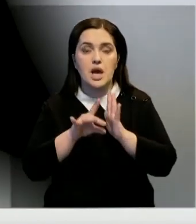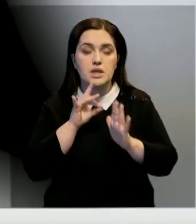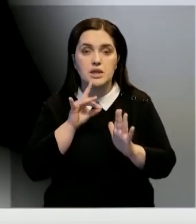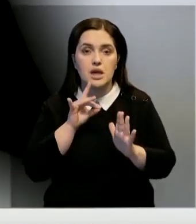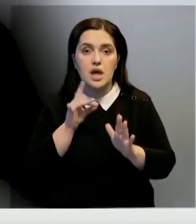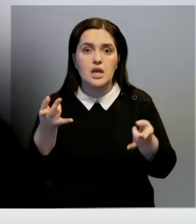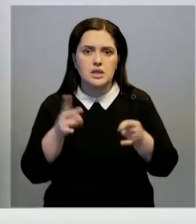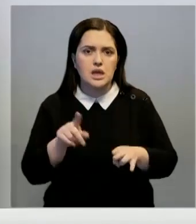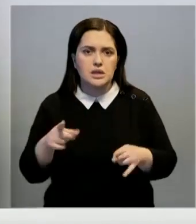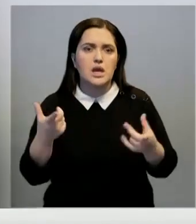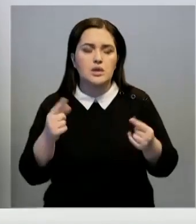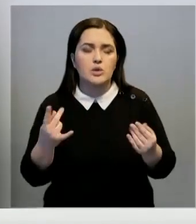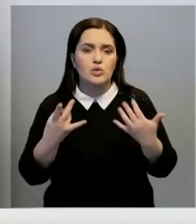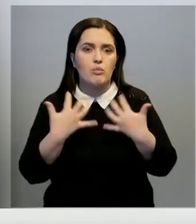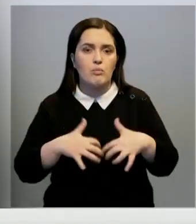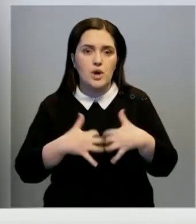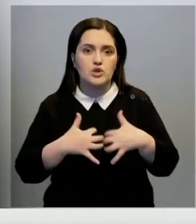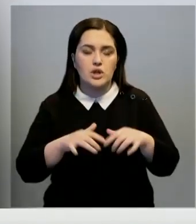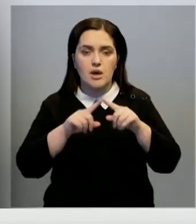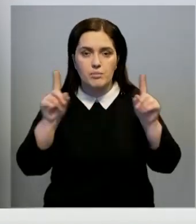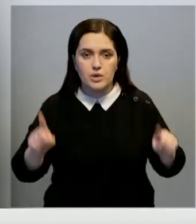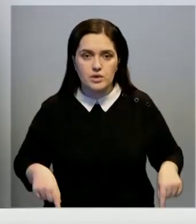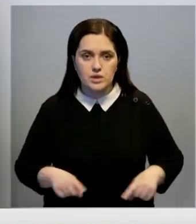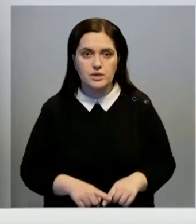Остались те, где надо подсчитать мажоритарные бюллетени.